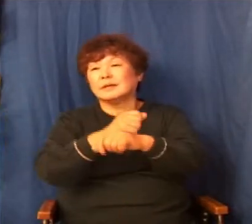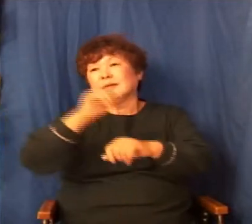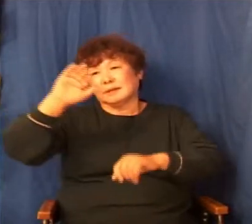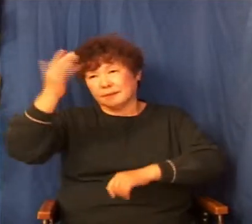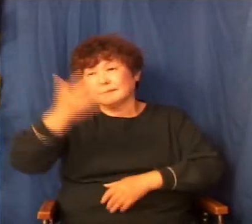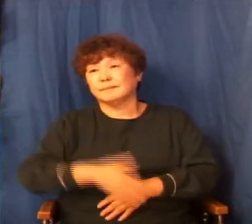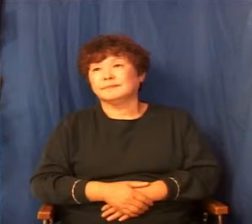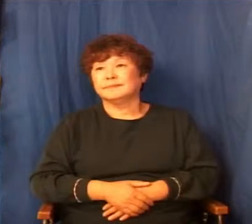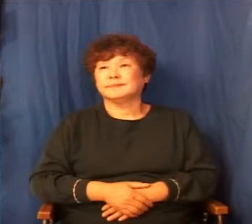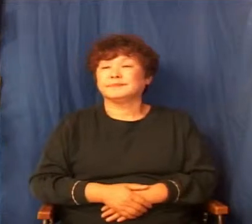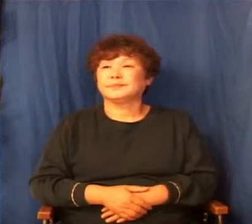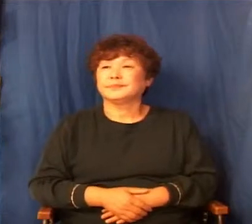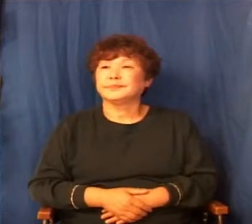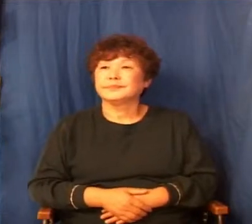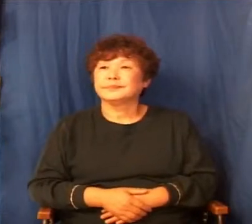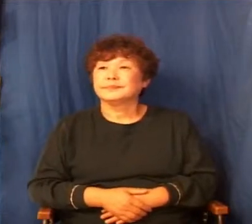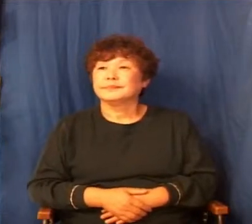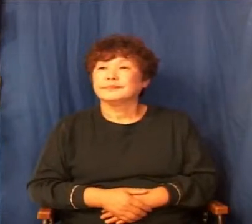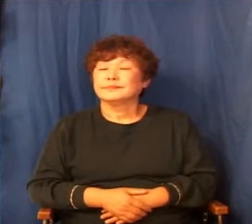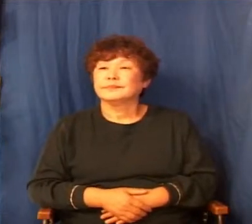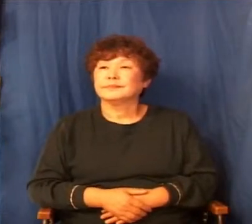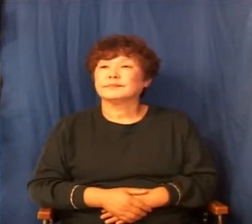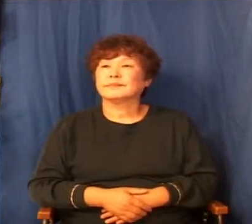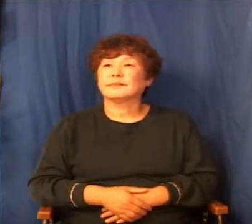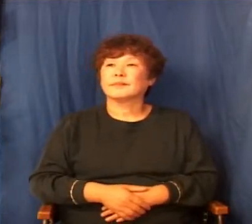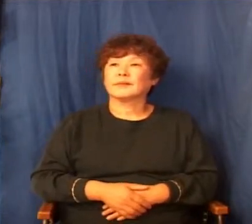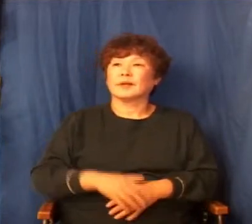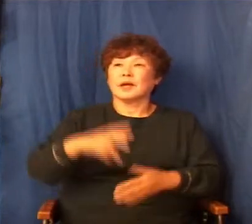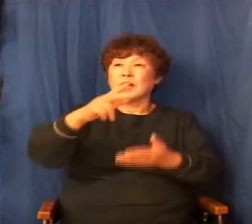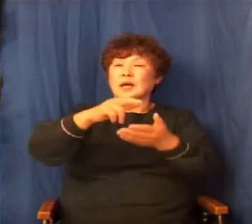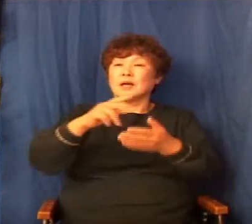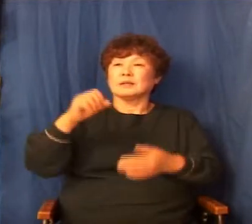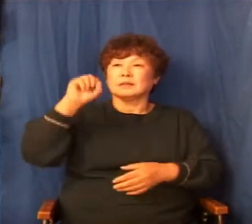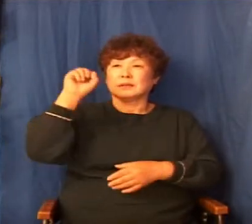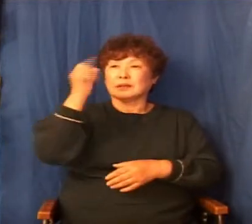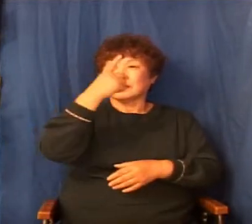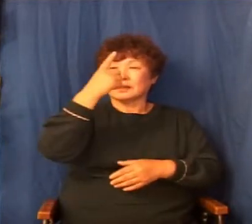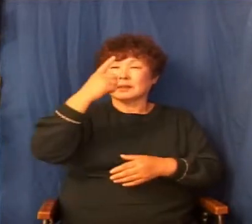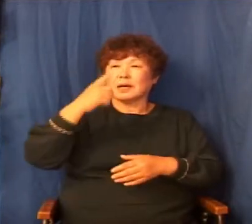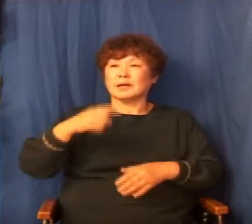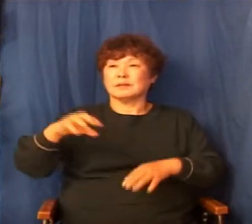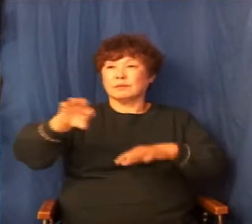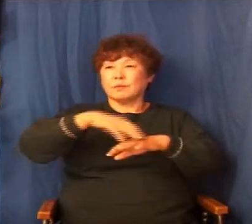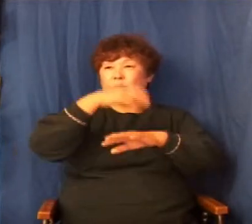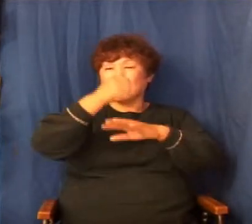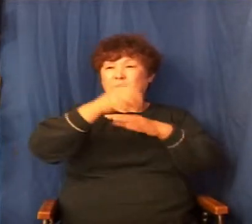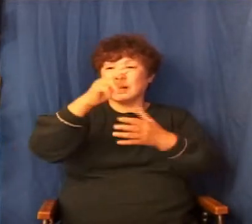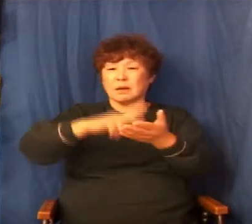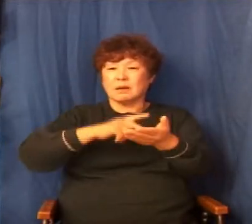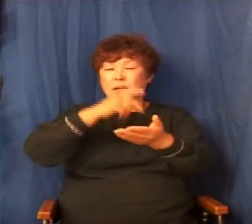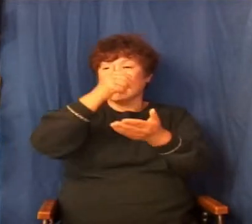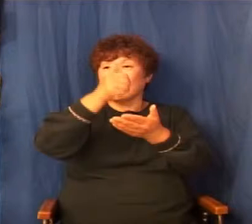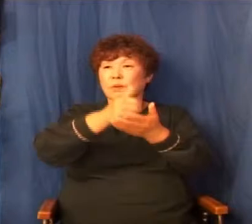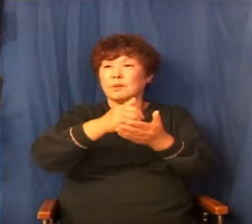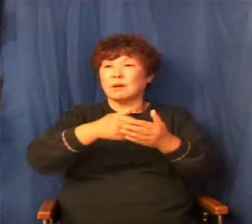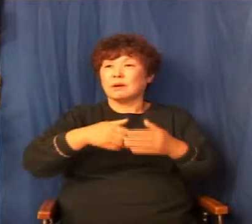그러니까 여우와가 만약에 다윗이 이 상황에서 여우와가 빠져버리면 다 자기가 생각하고 회의를